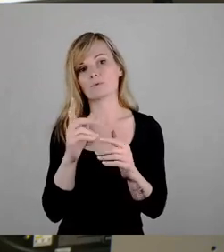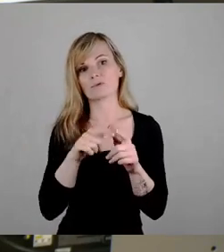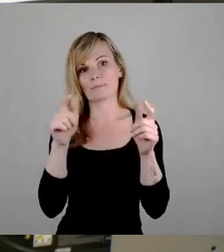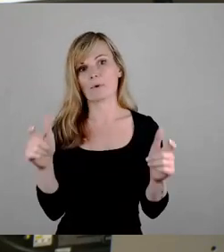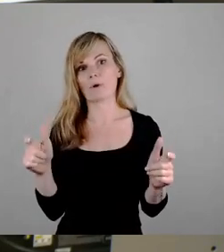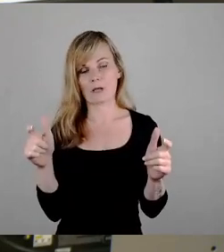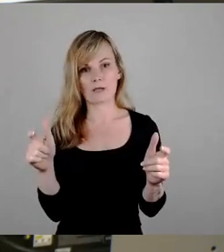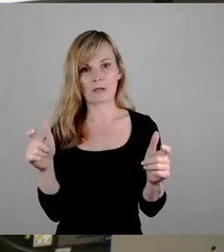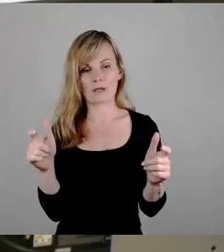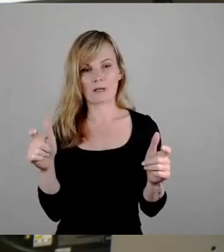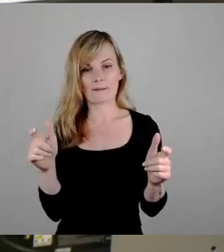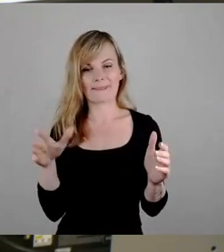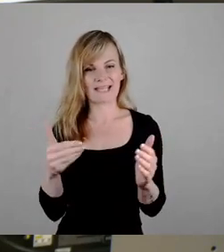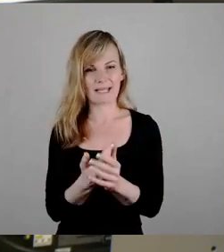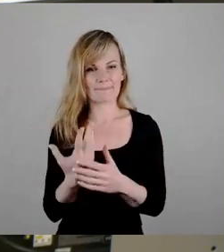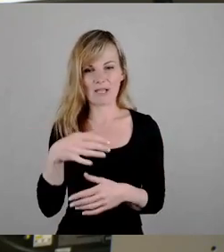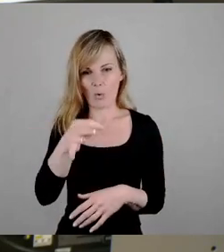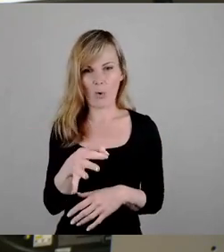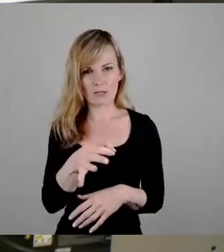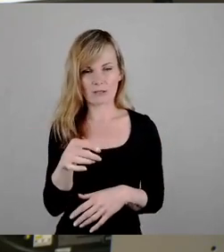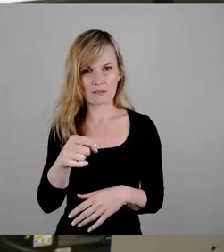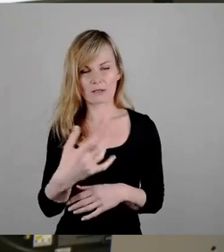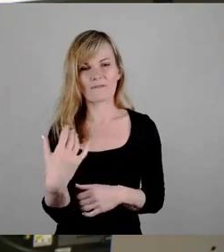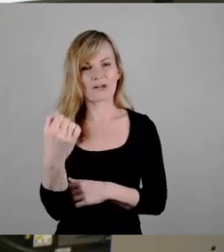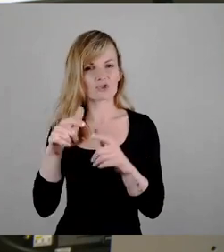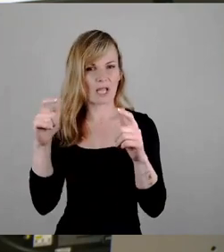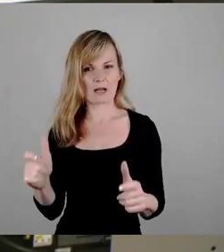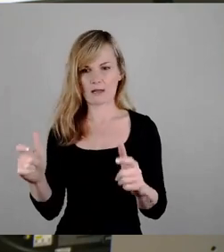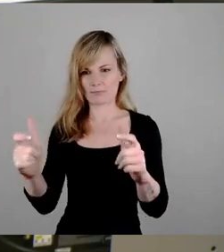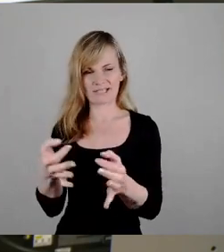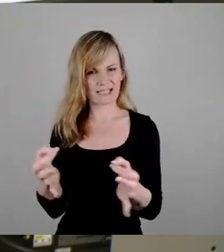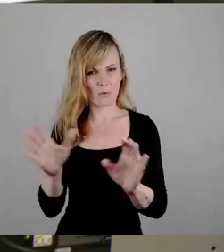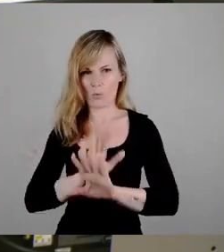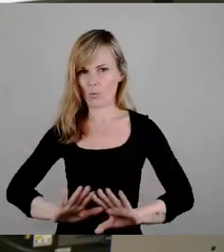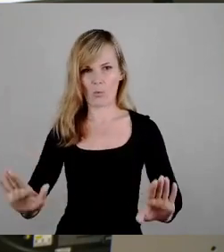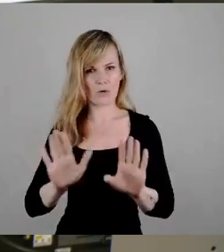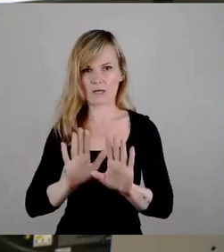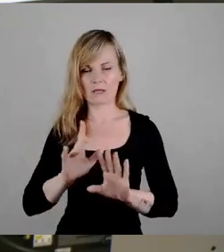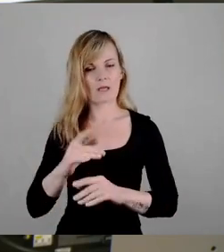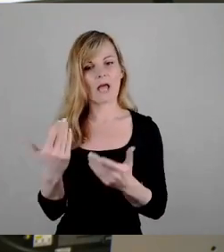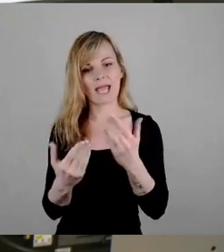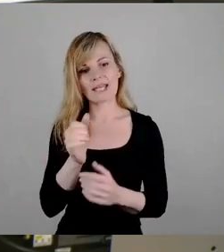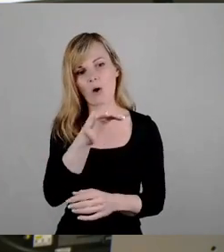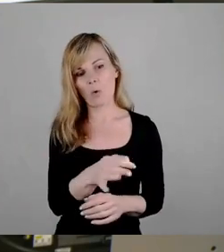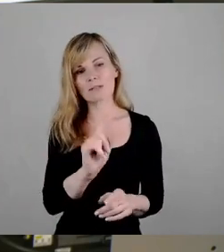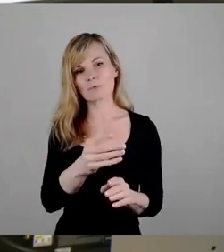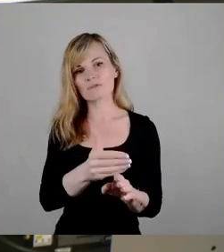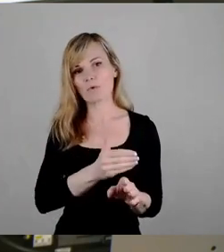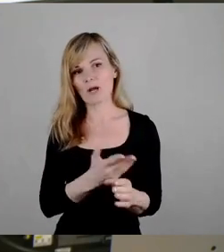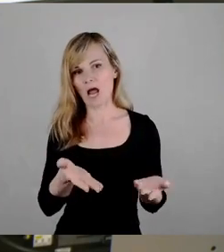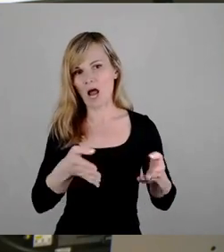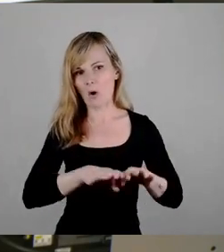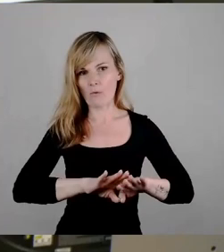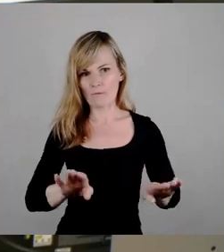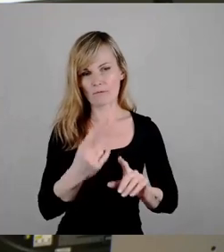Orte, da darf man mit Verstärkern nichts was machen, man muss bei manchen früher aufhören. Überall allerdings ist eine